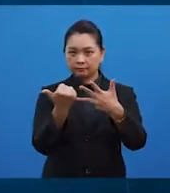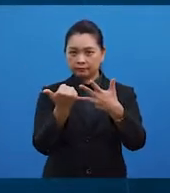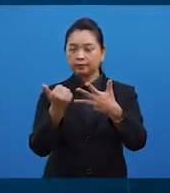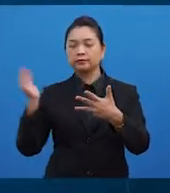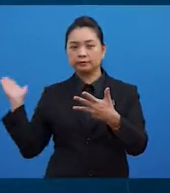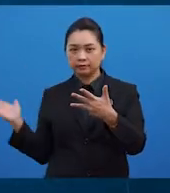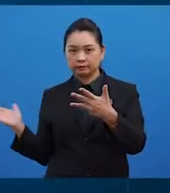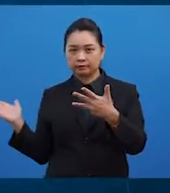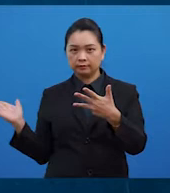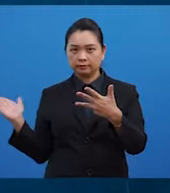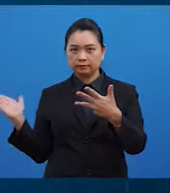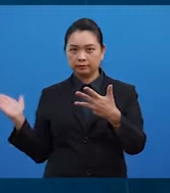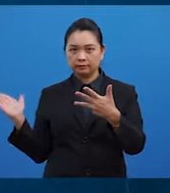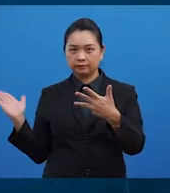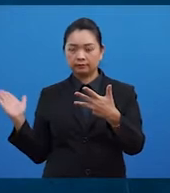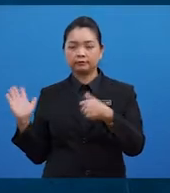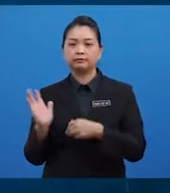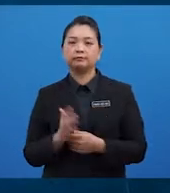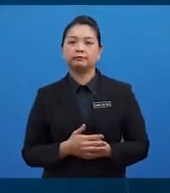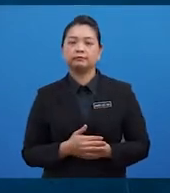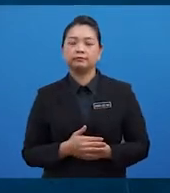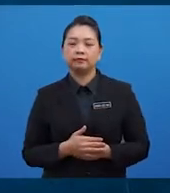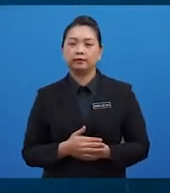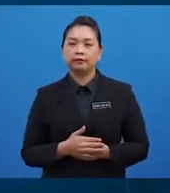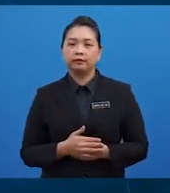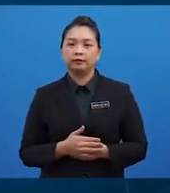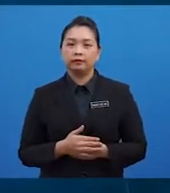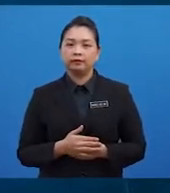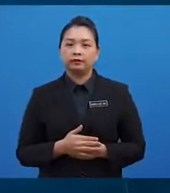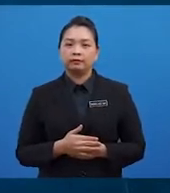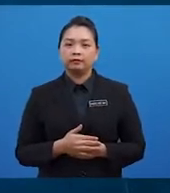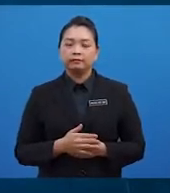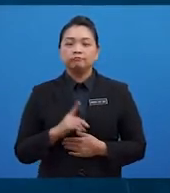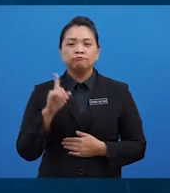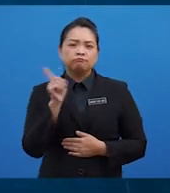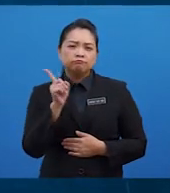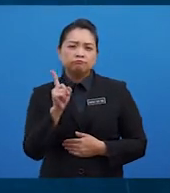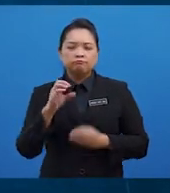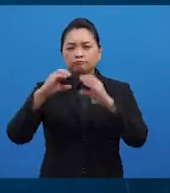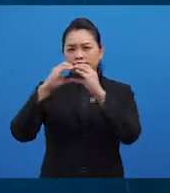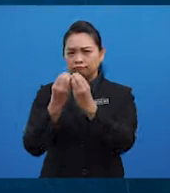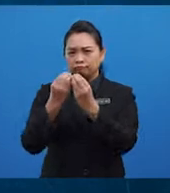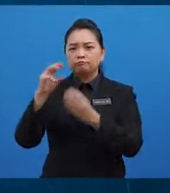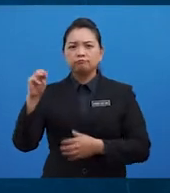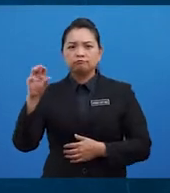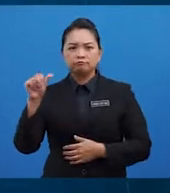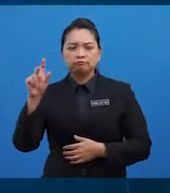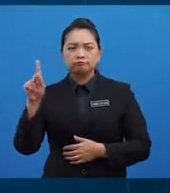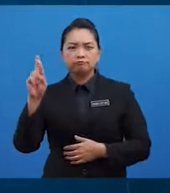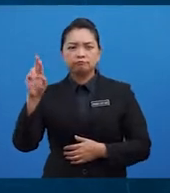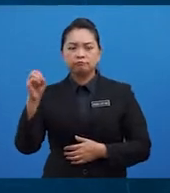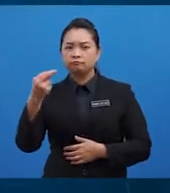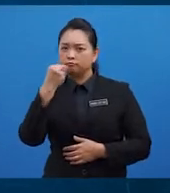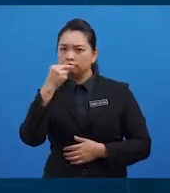dan aras empat, lemak. Soalan kedua, manakah kumpulan makronutrien